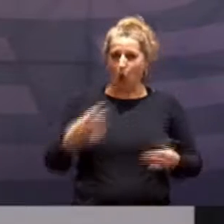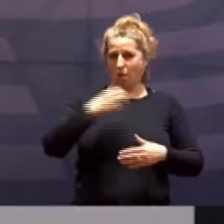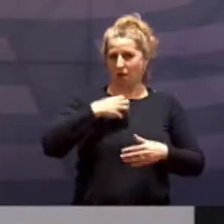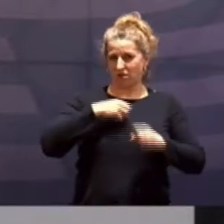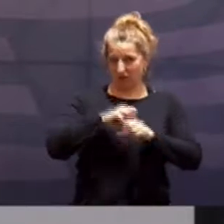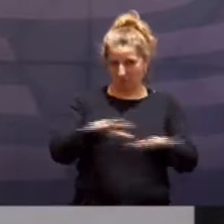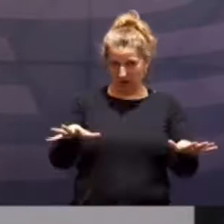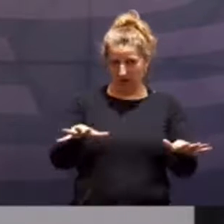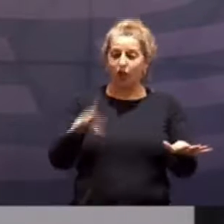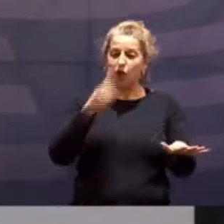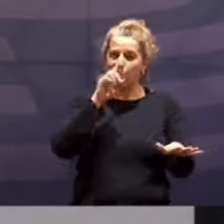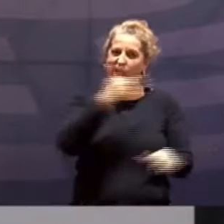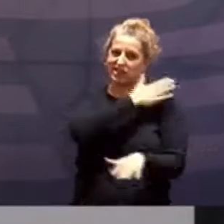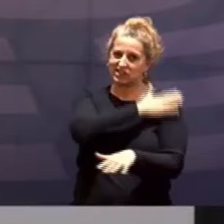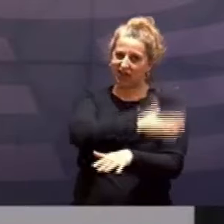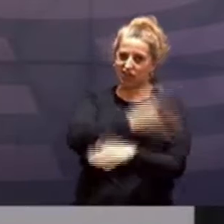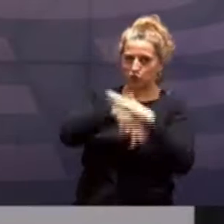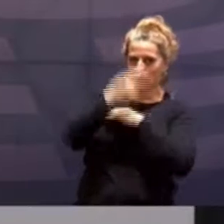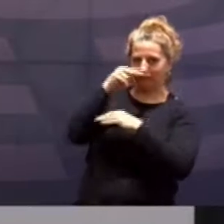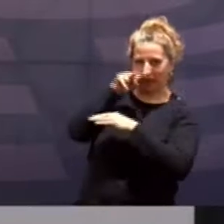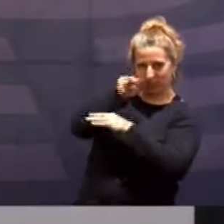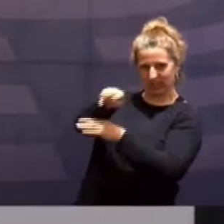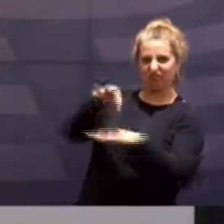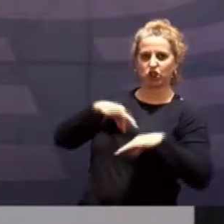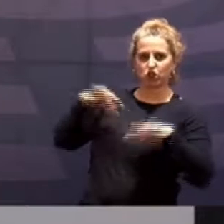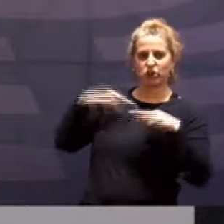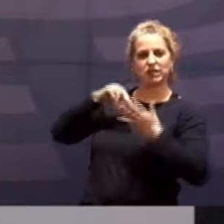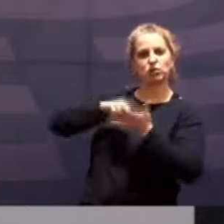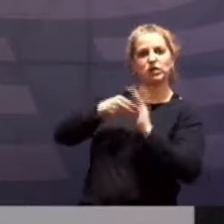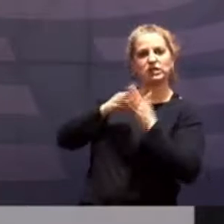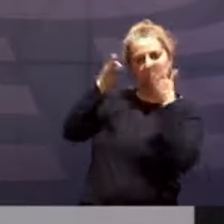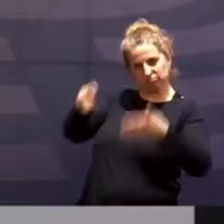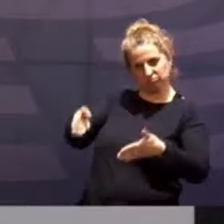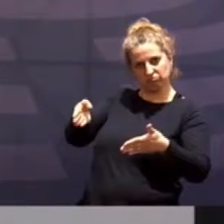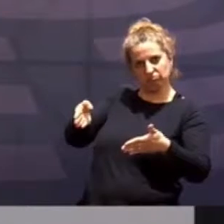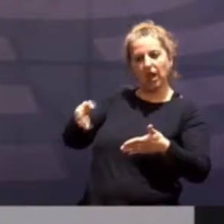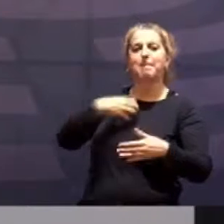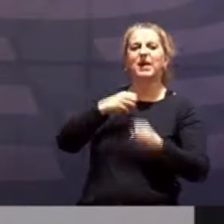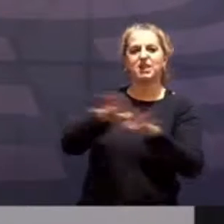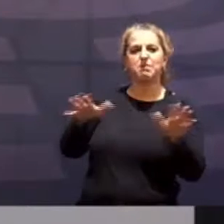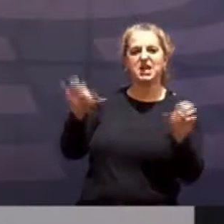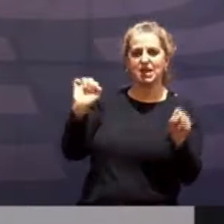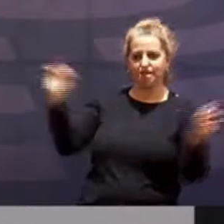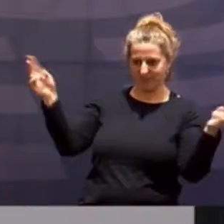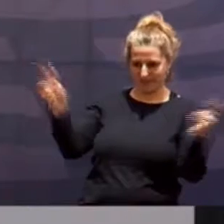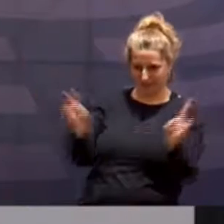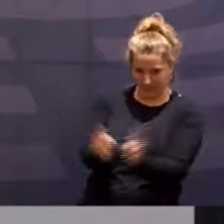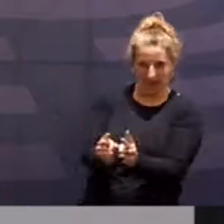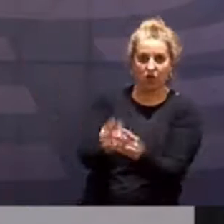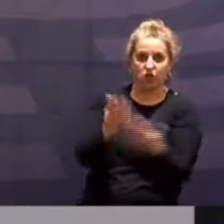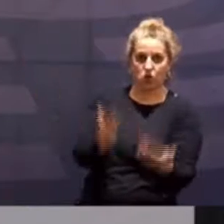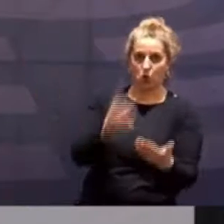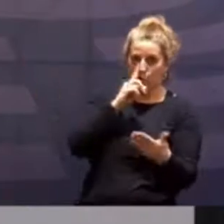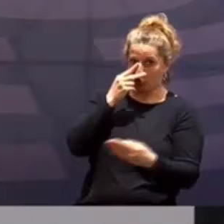nicht einseitig und ausschließlich durch die Perspektive Gesundheitspolitik oder Pandemiebekämpfung im Sinne von Epidemiologie